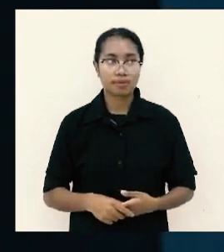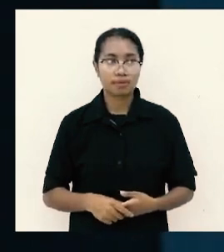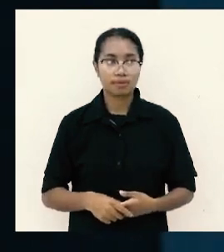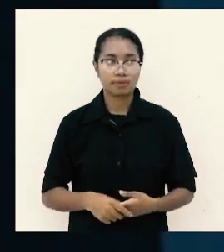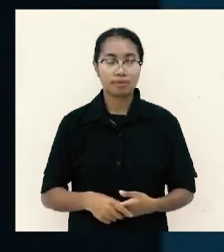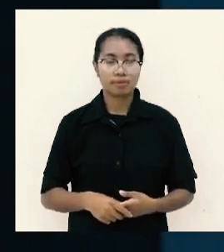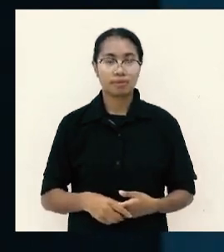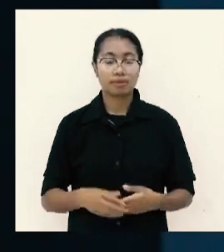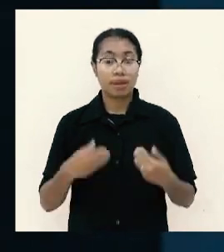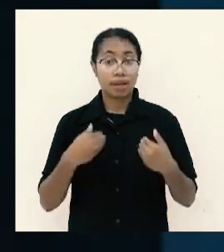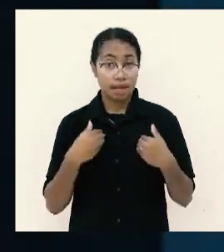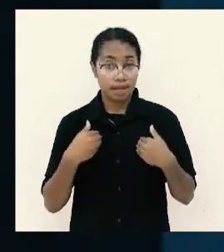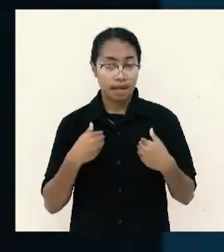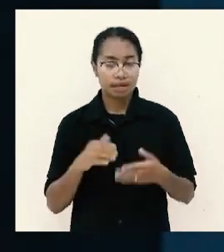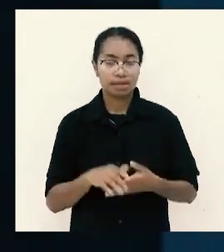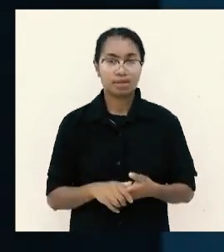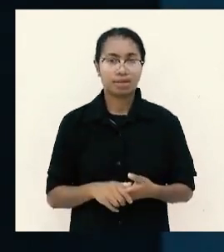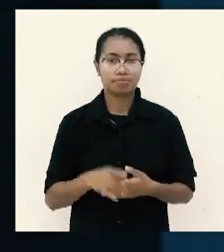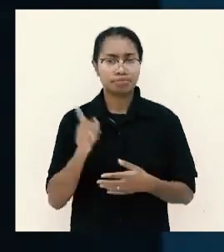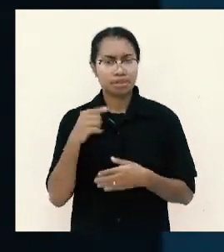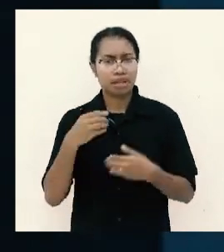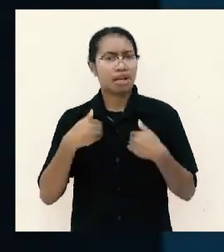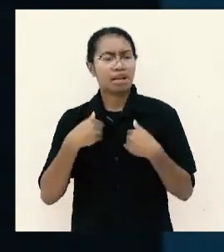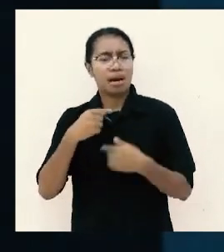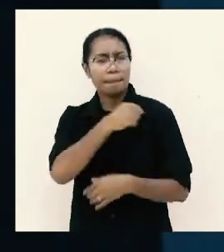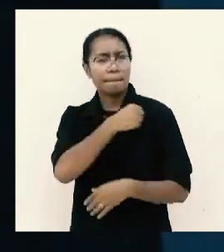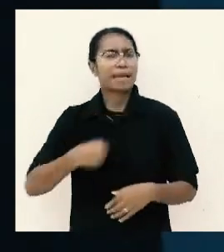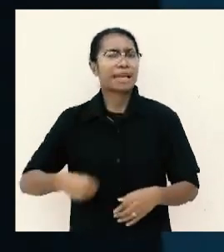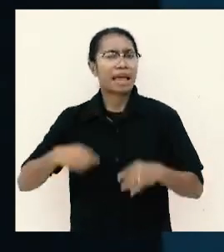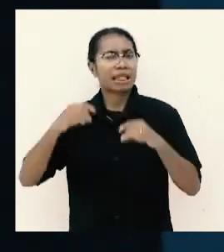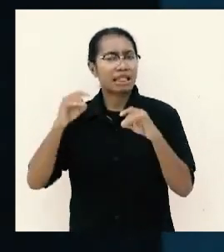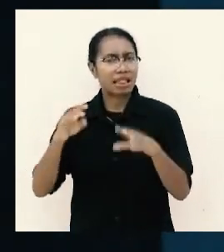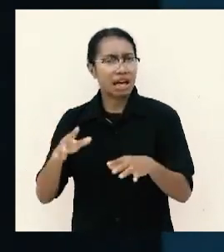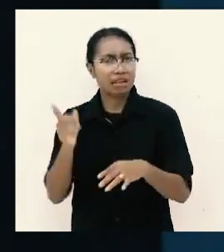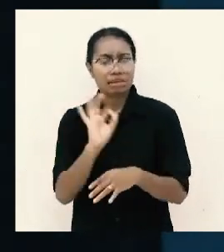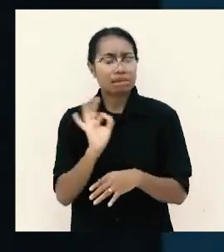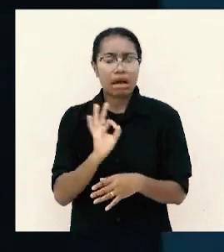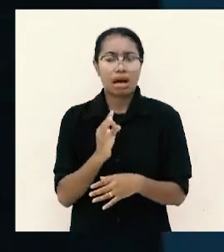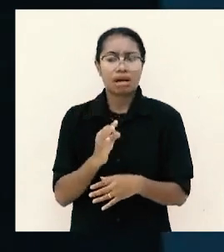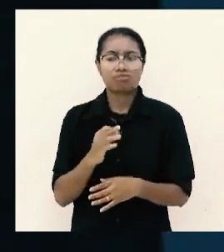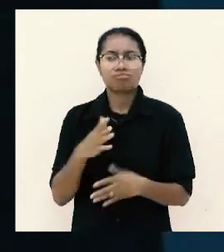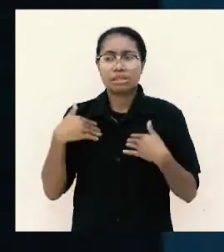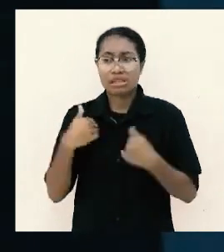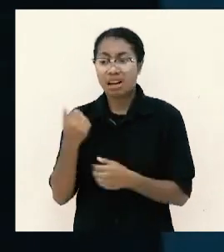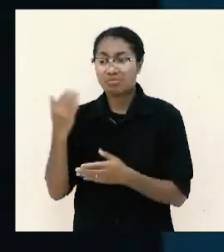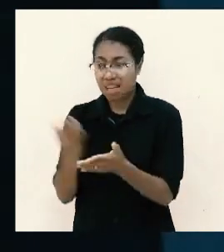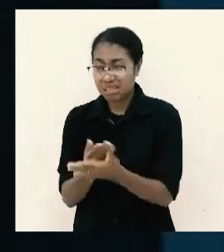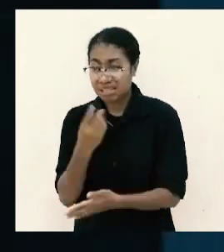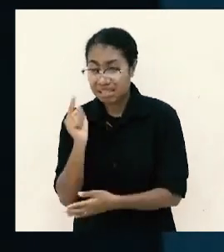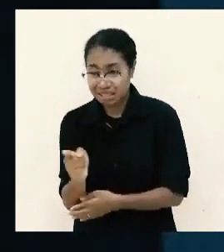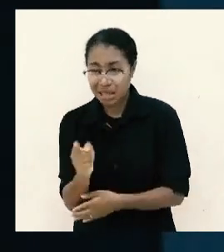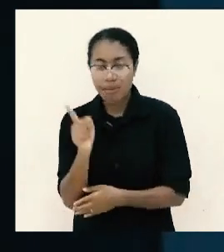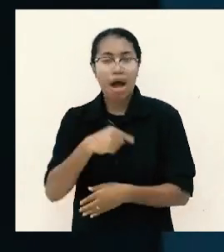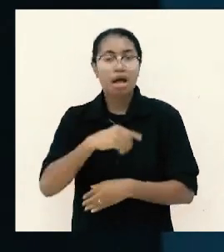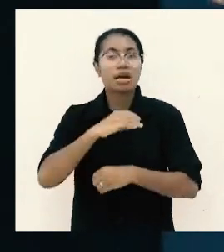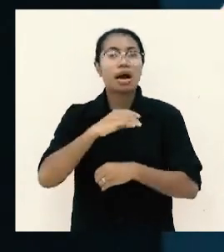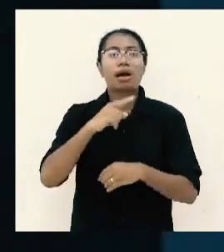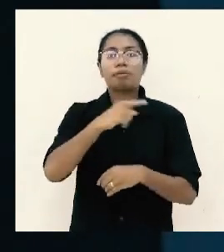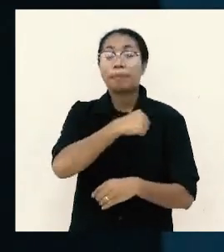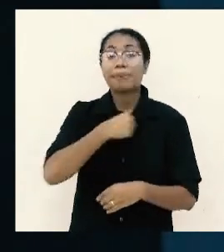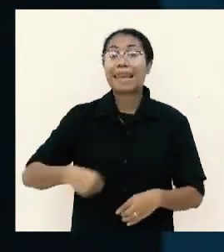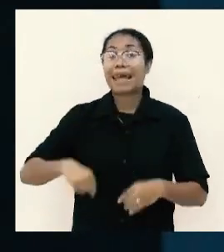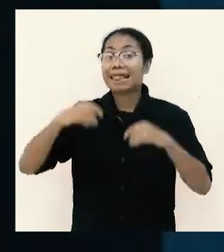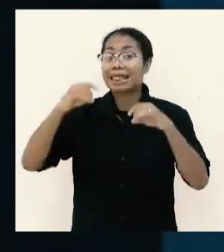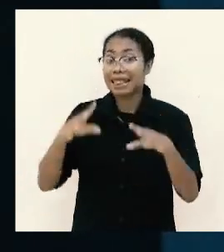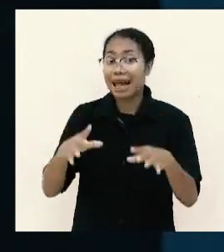ada bahkan pernah ada pendeta yang gereja tidak sanggup membiayainya itulah sebabnya pendeta harus nyambi kerja sebagai